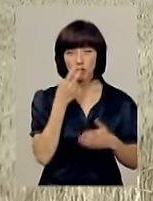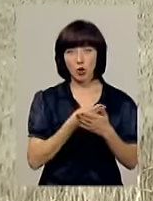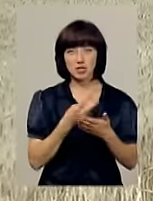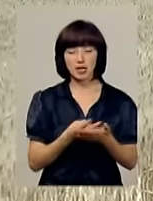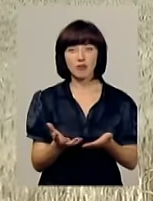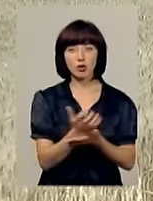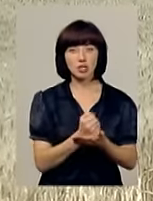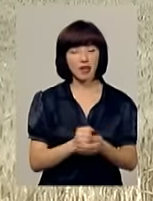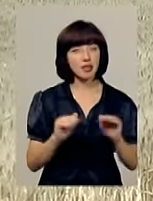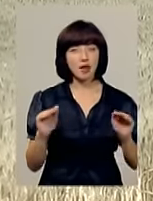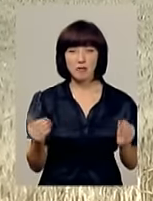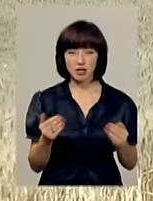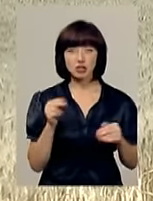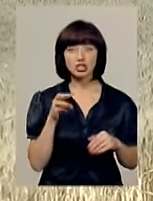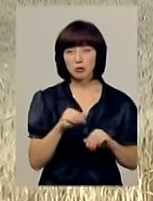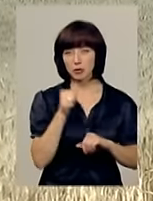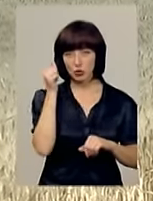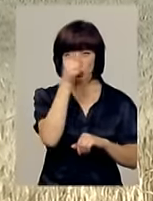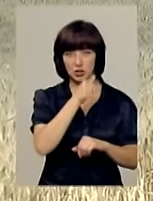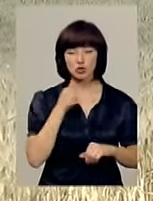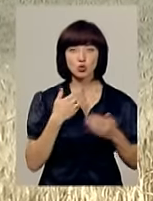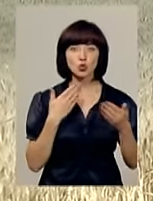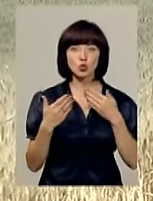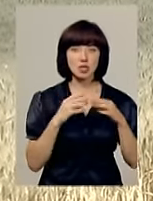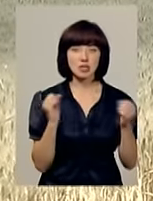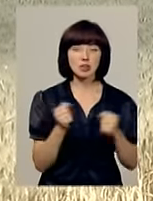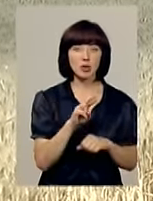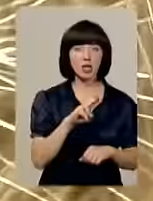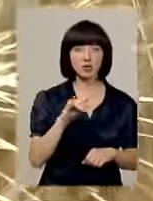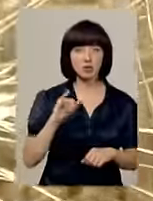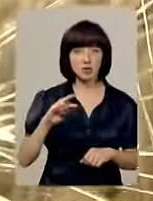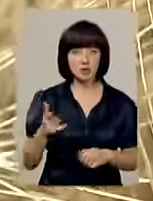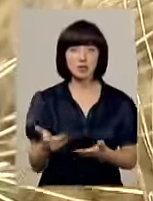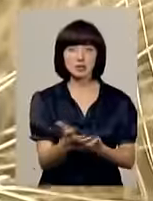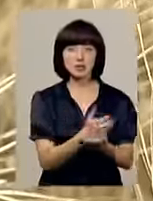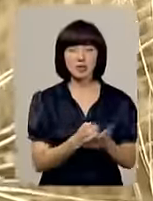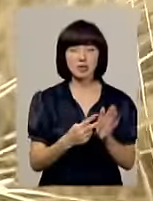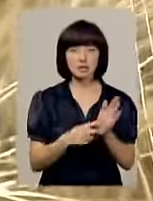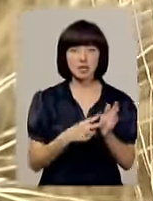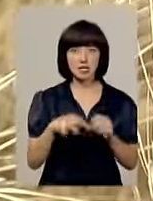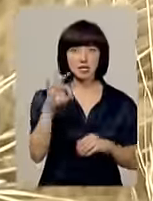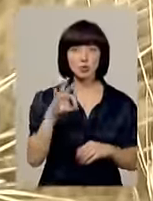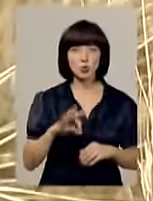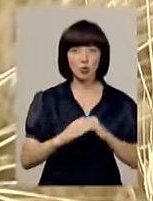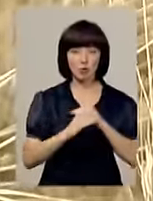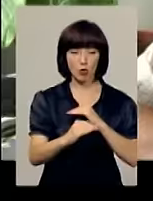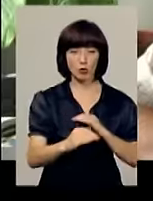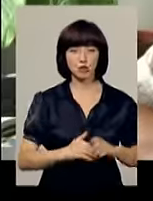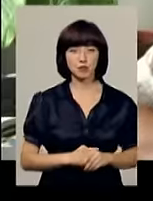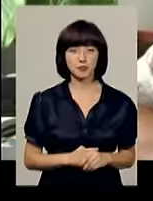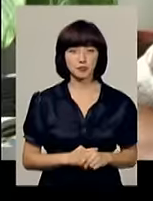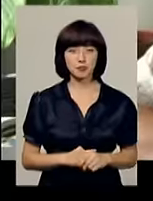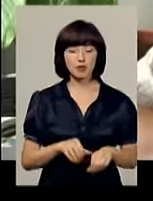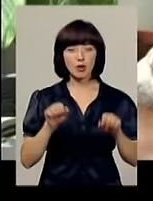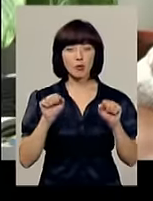урожайності будуть не меншими заторішні, принаймні, що стосується озимого ячменю, який зібрали з понад 70% площ. Тут